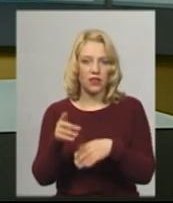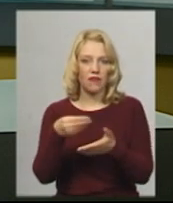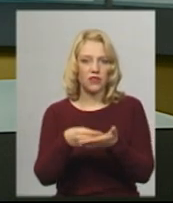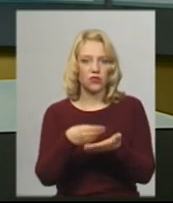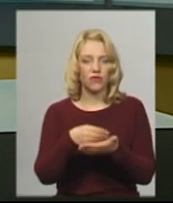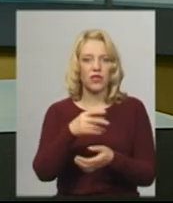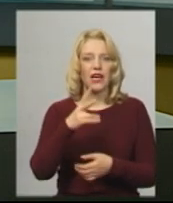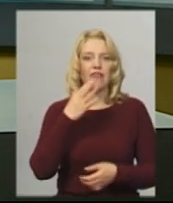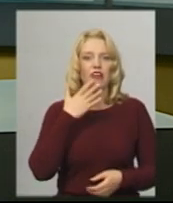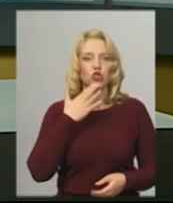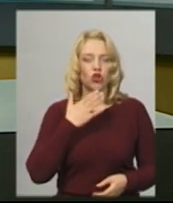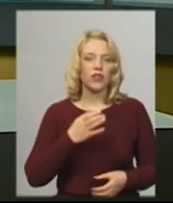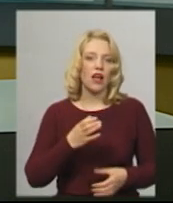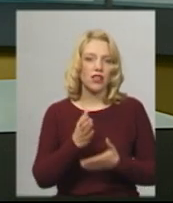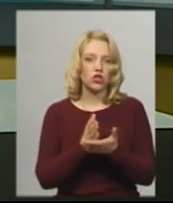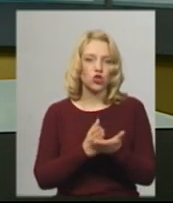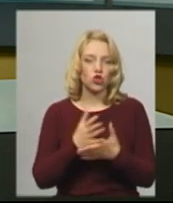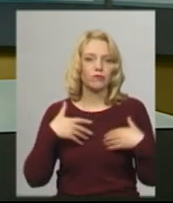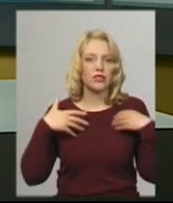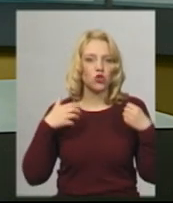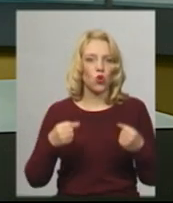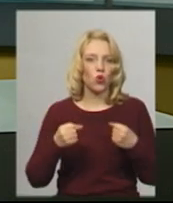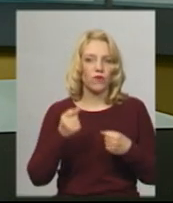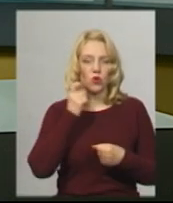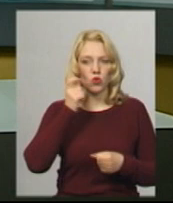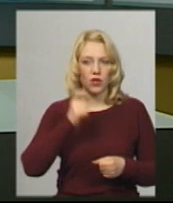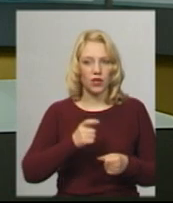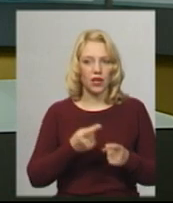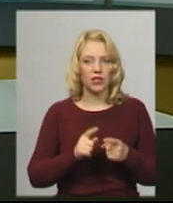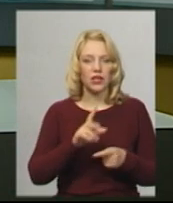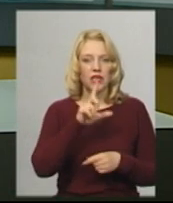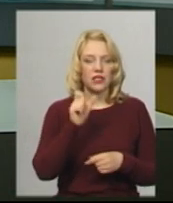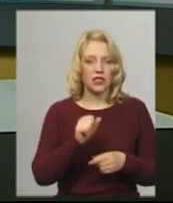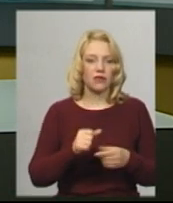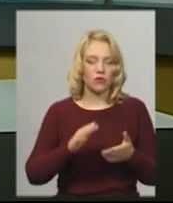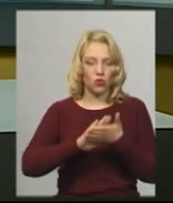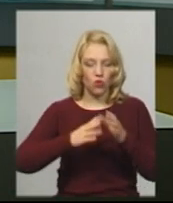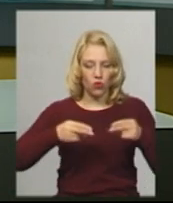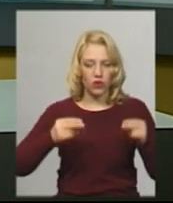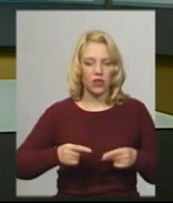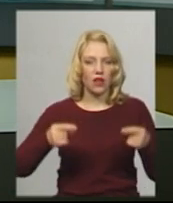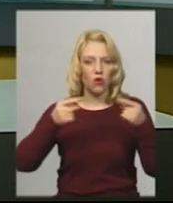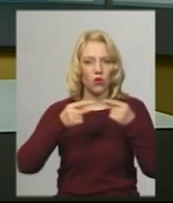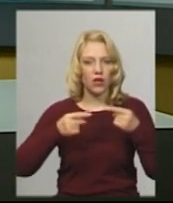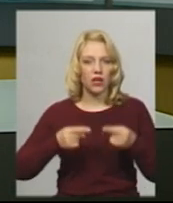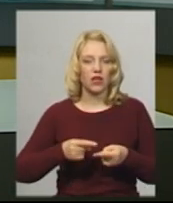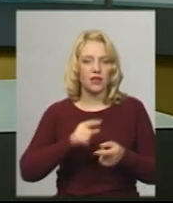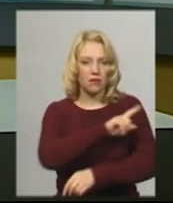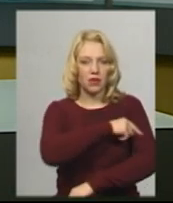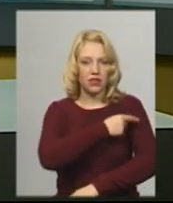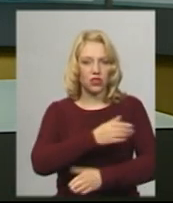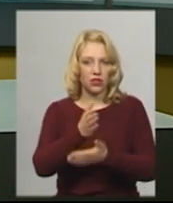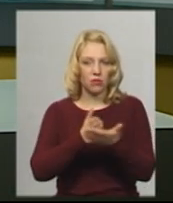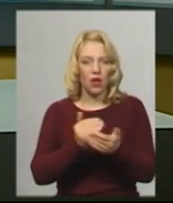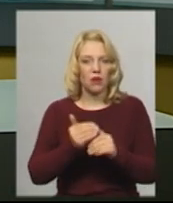Національну службу здоров'я України за угодами на конкретні медичні послуги. Пізніше під час брифінгу міністр охорони здоров'я